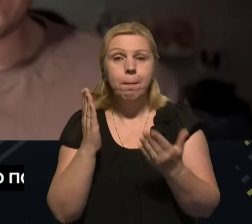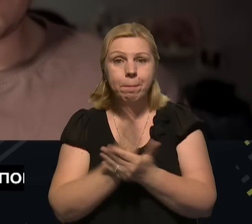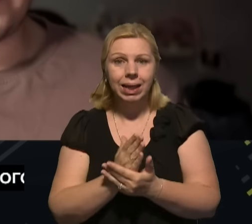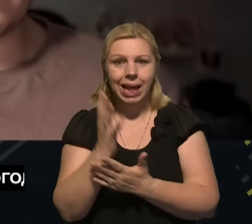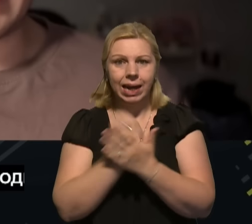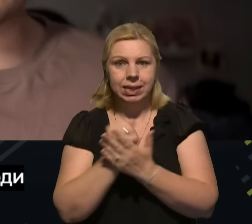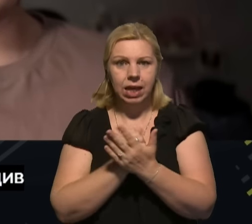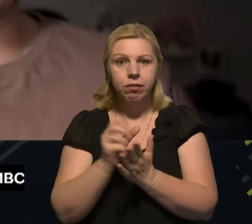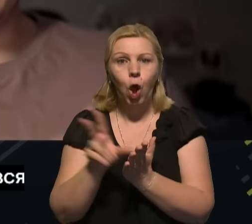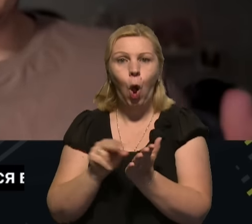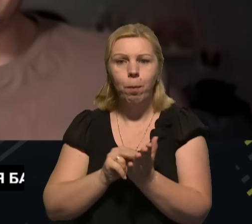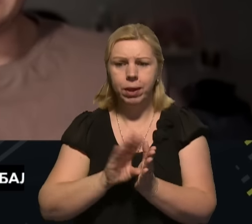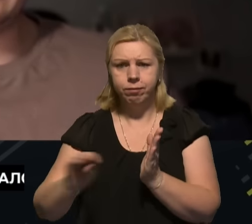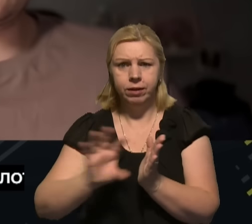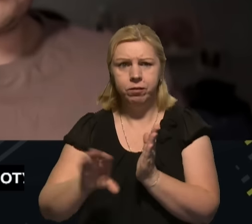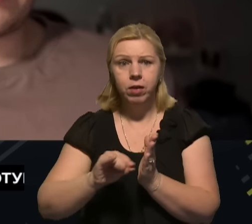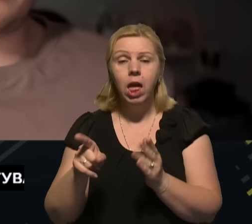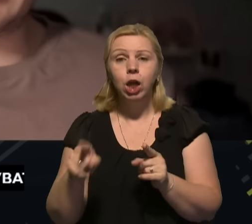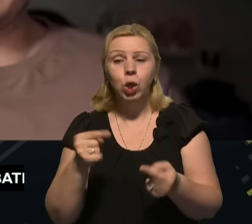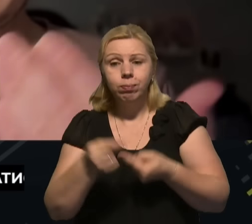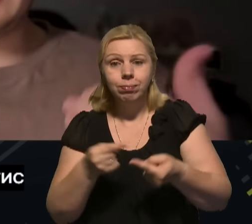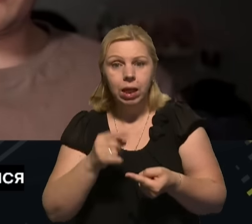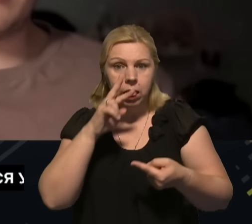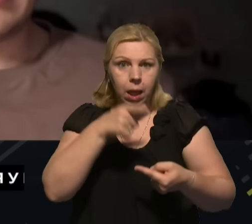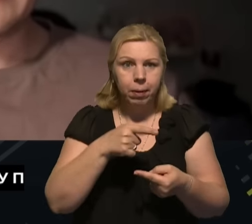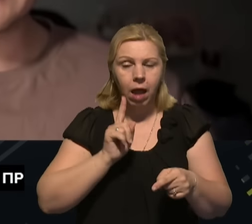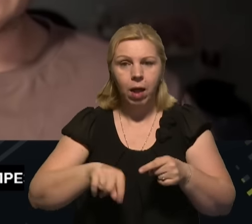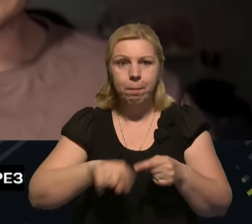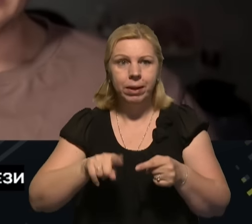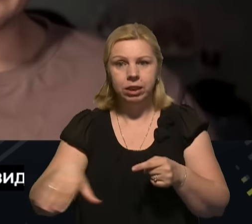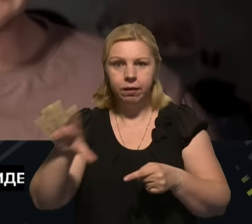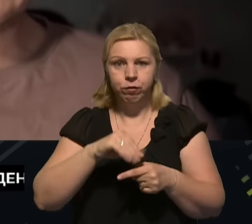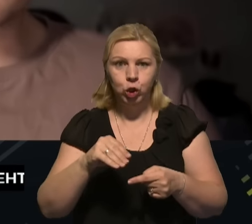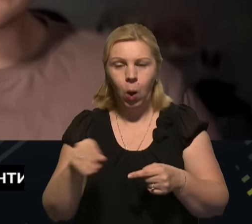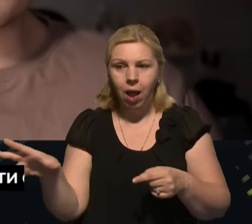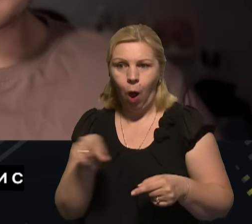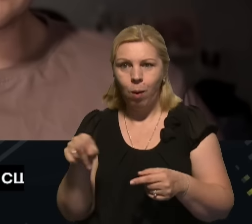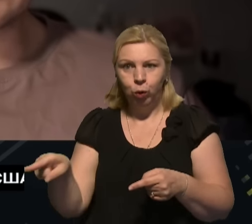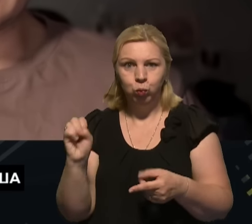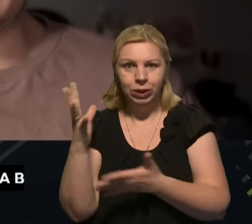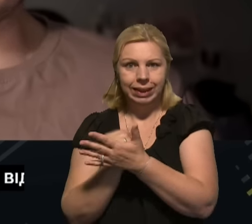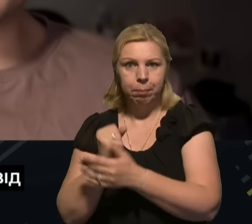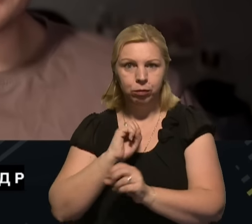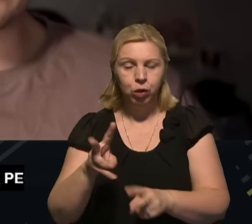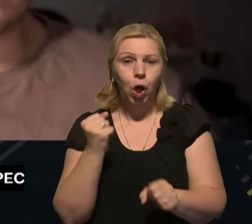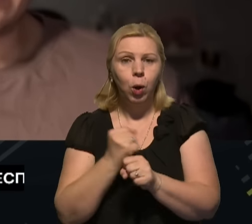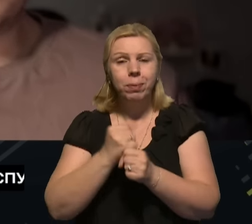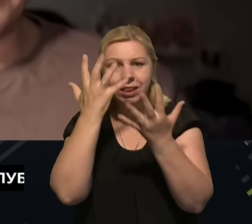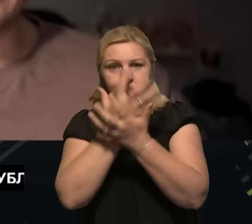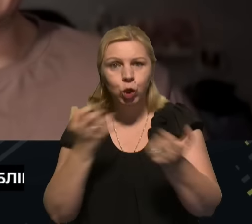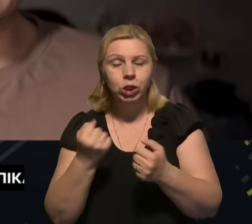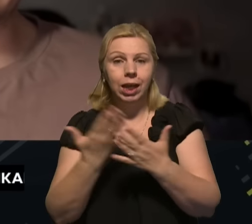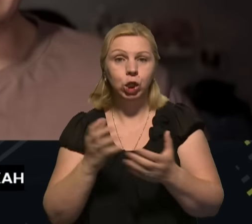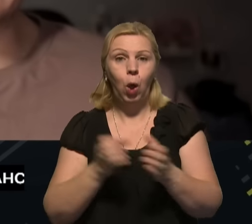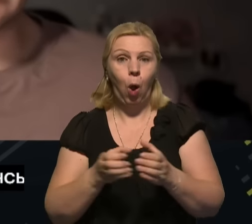резервну копію, якщо ви оновилися, щось пішло не так, ви швиденько все відмотали. І робити це вночі, якщо це